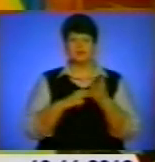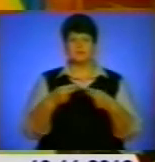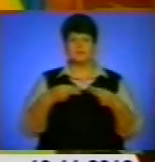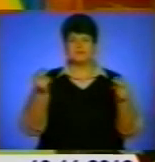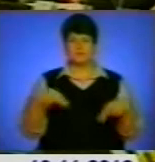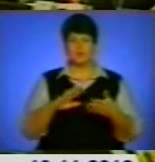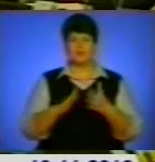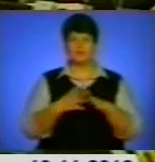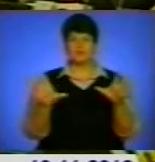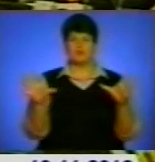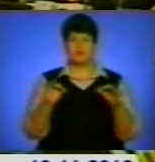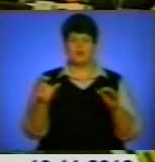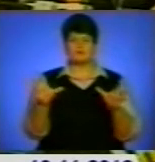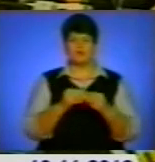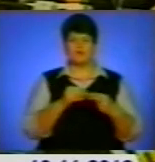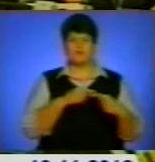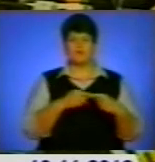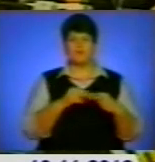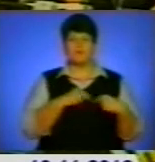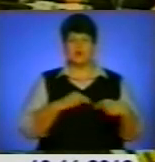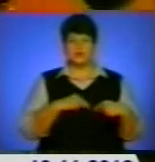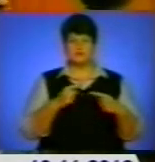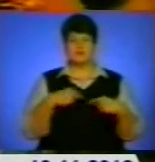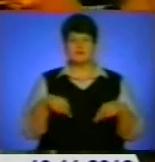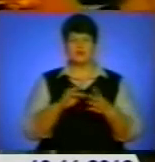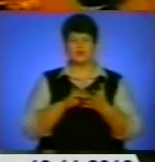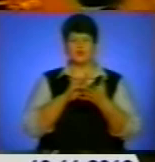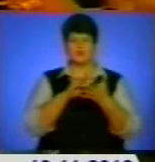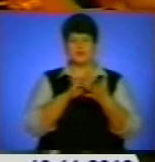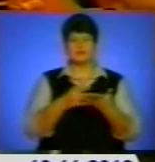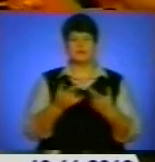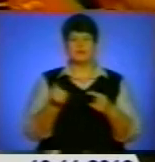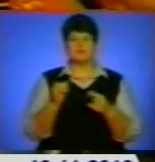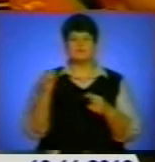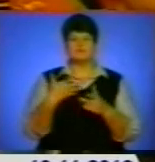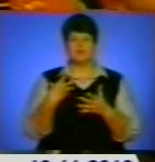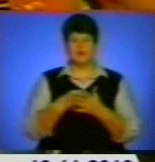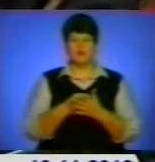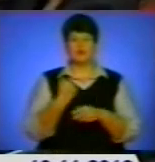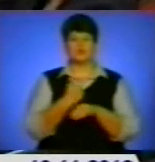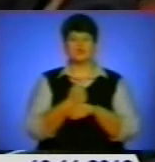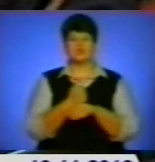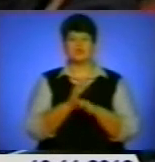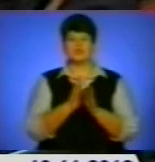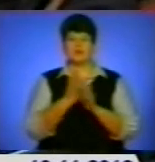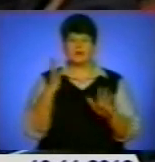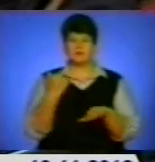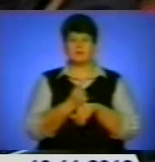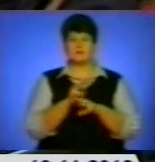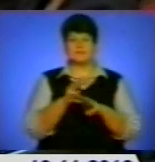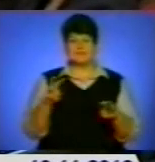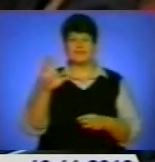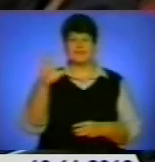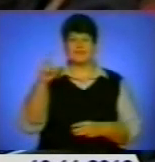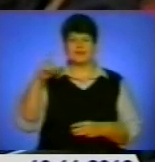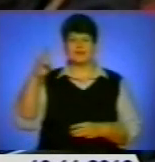співпрацю у сфері туризму та щодо спільних біомедичних досліджень. Своєю чергою прем'єр-міністр Вітнаму наголосив, що у цій південно-східній азійській